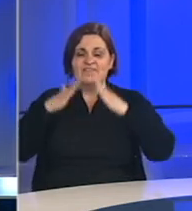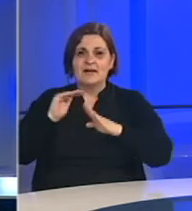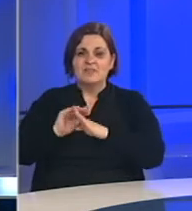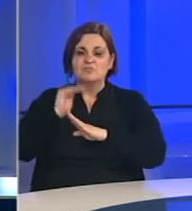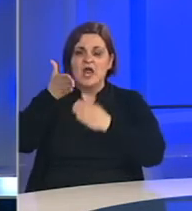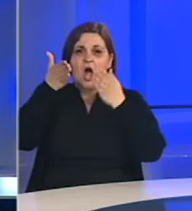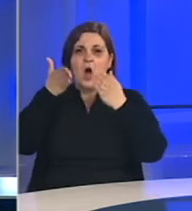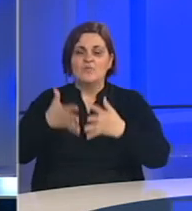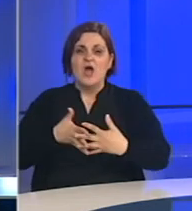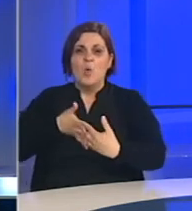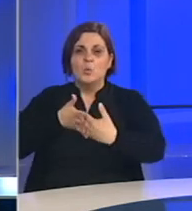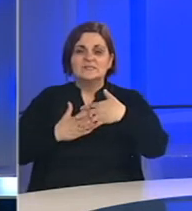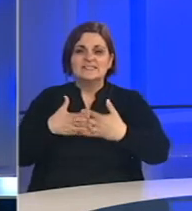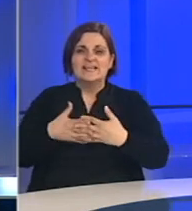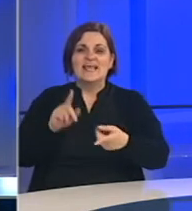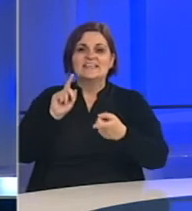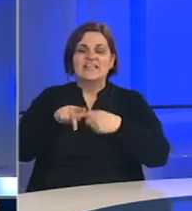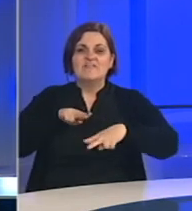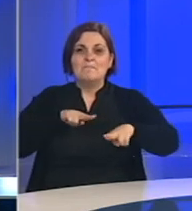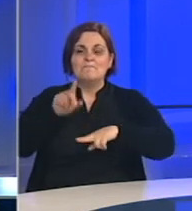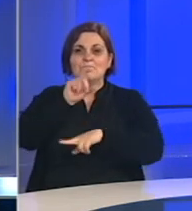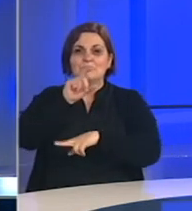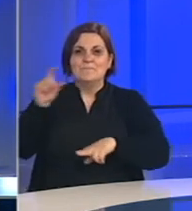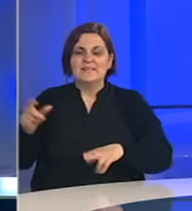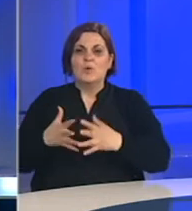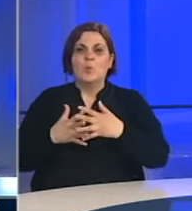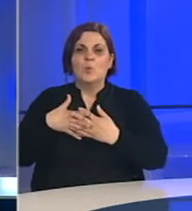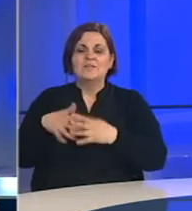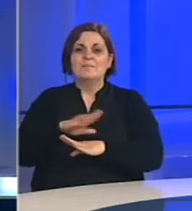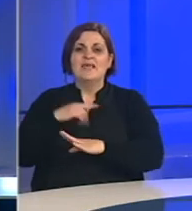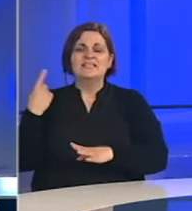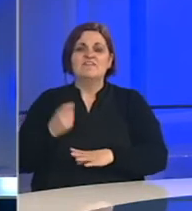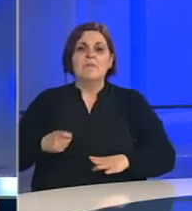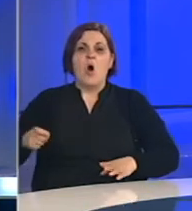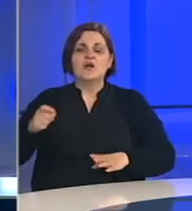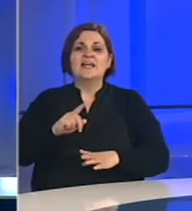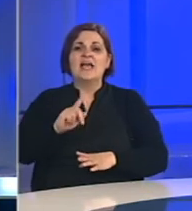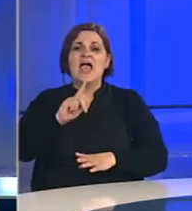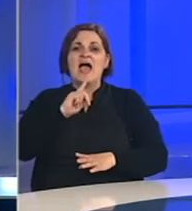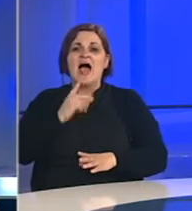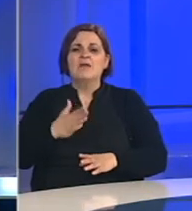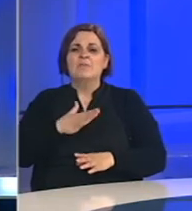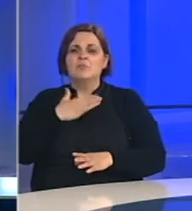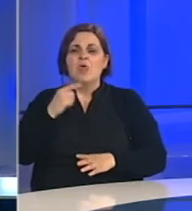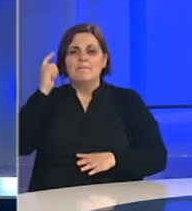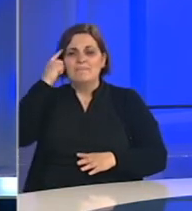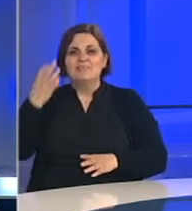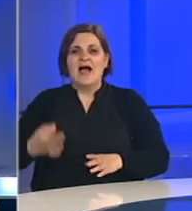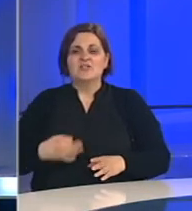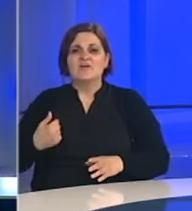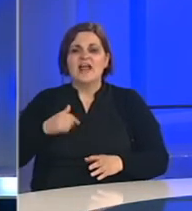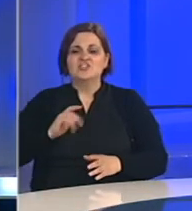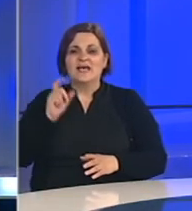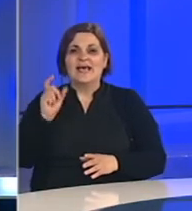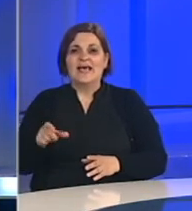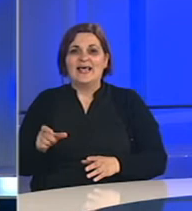nakon ovoga u suradnji sa federalnim ministarstvima, u suradnji sa svim organizacijama kojima je puno stalo do mentalnog zdravlja naših